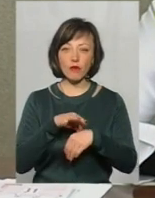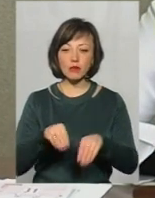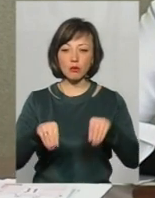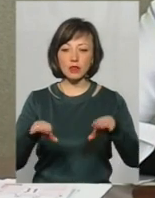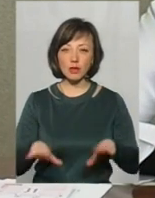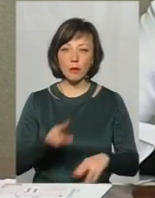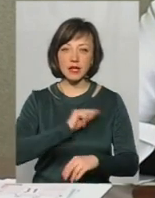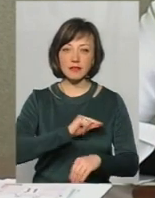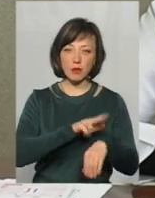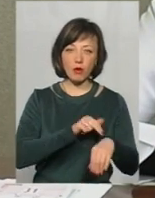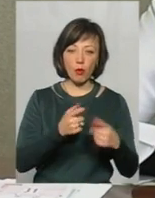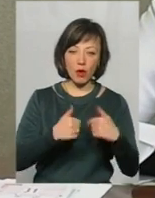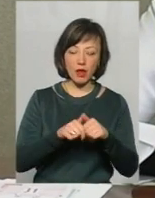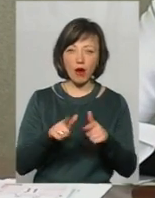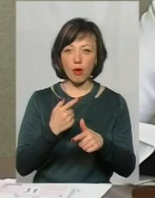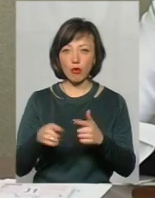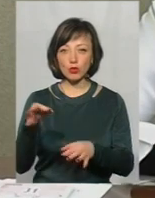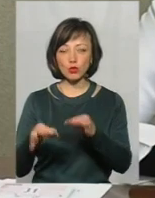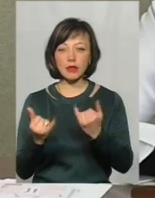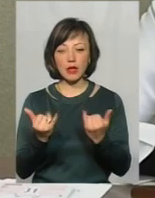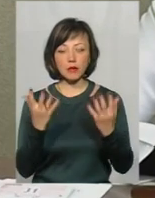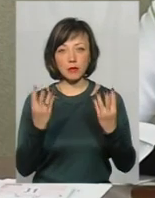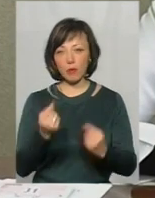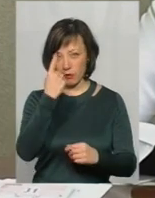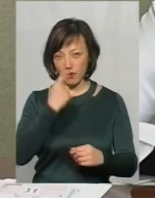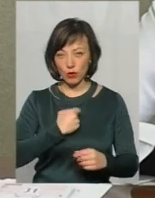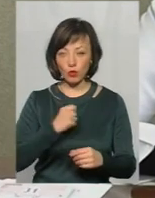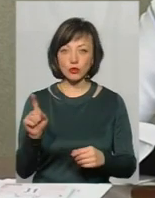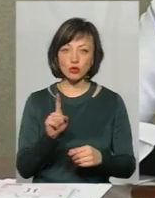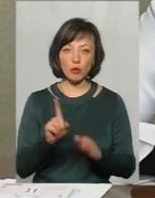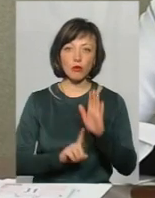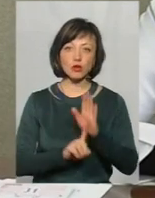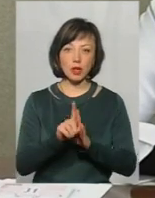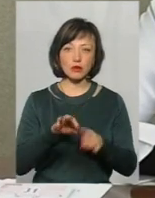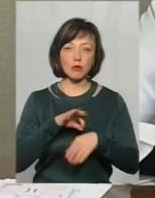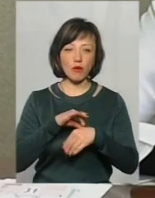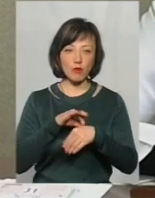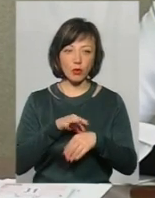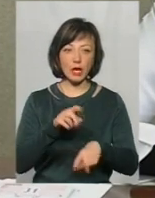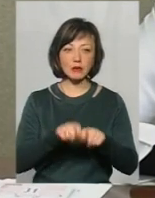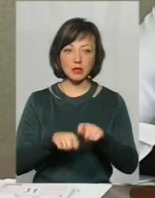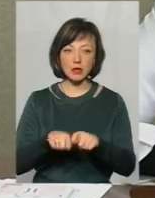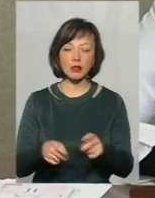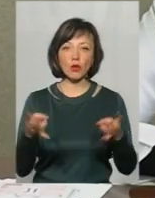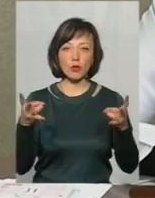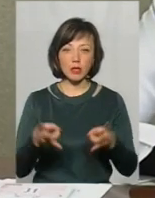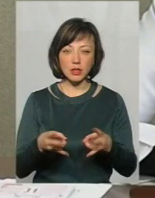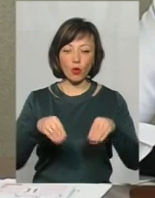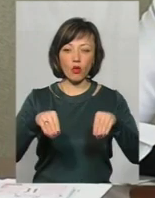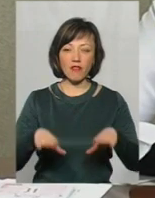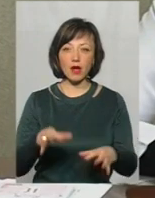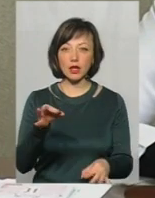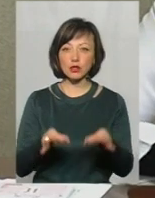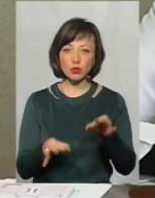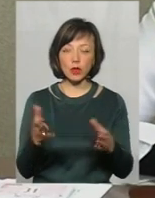органів або суду. На даний момент нам повідомлено, що для того, щоб почати проводити експертизу, необхідна ухвала